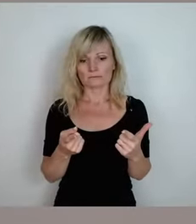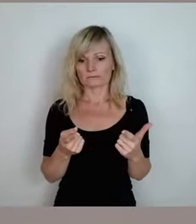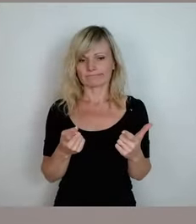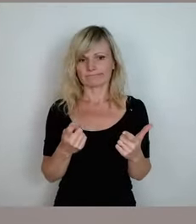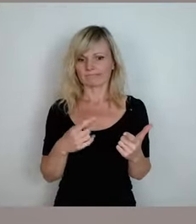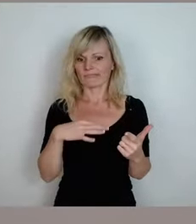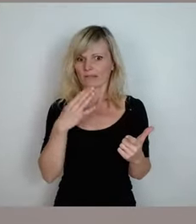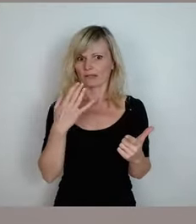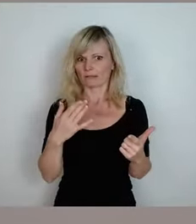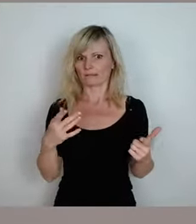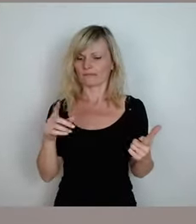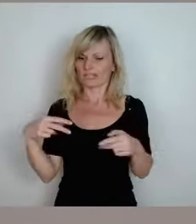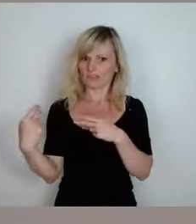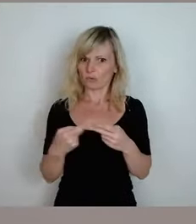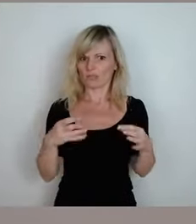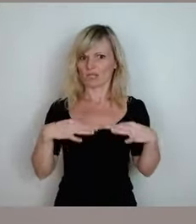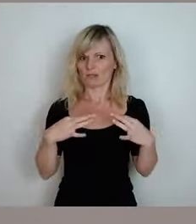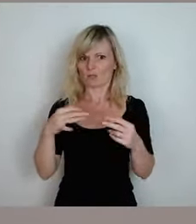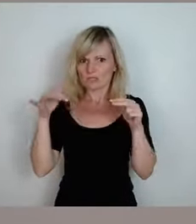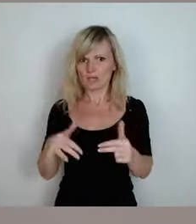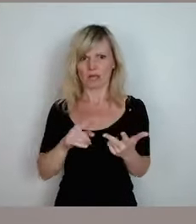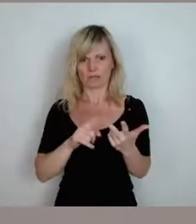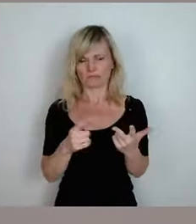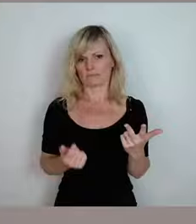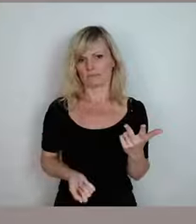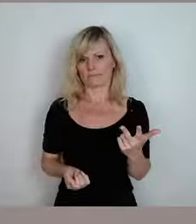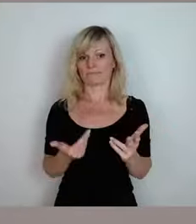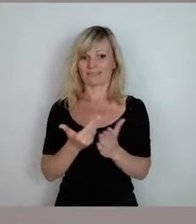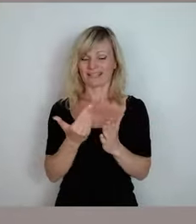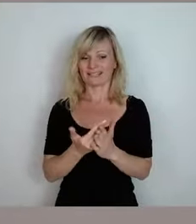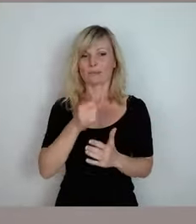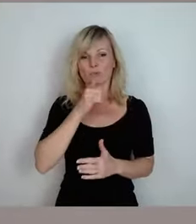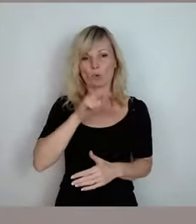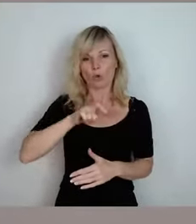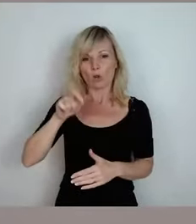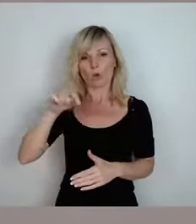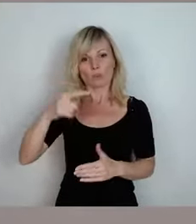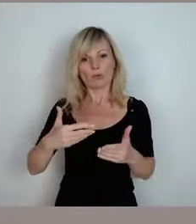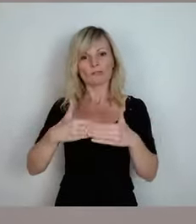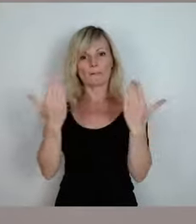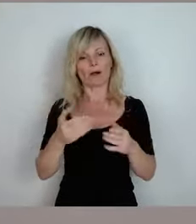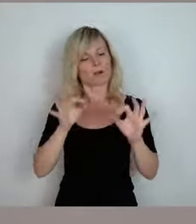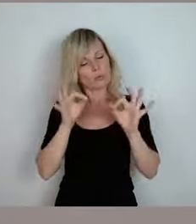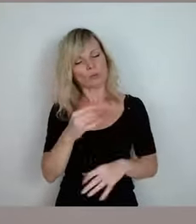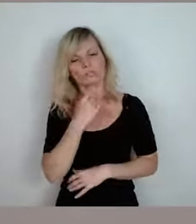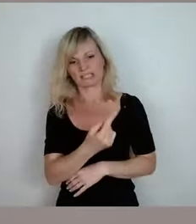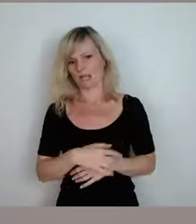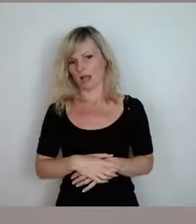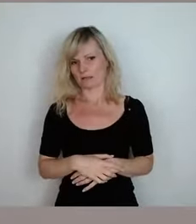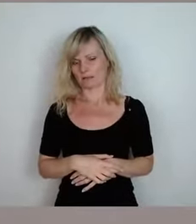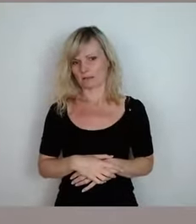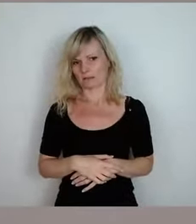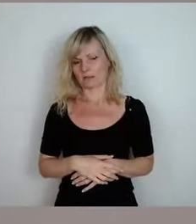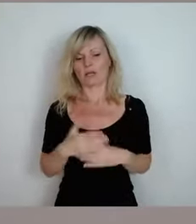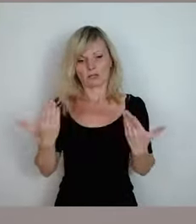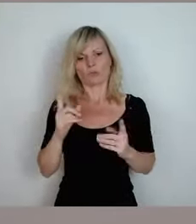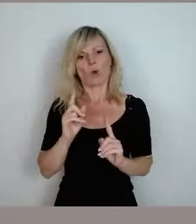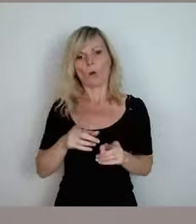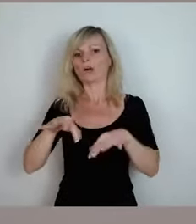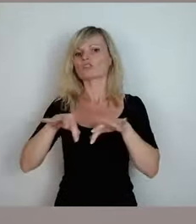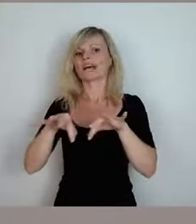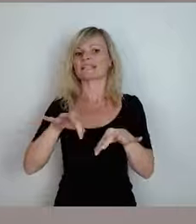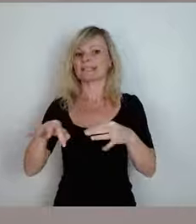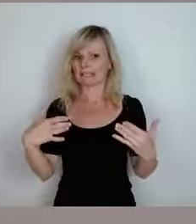und deswegen haben die jungen Leute heute Morgen, wie ich finde, das gut gesagt, wenn wir, und so ist auch die Strategie, wenn wir jetzt